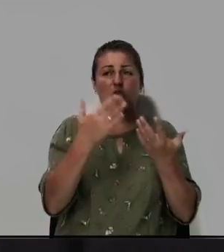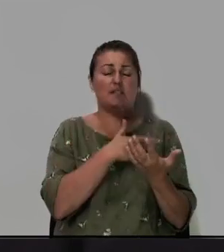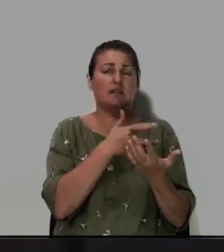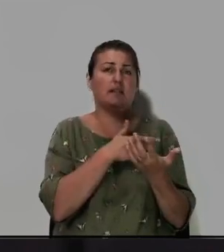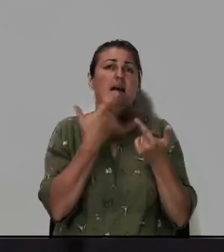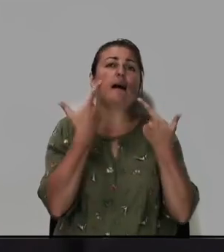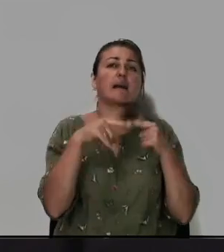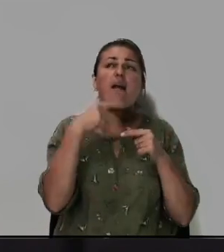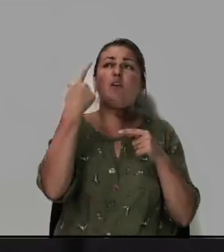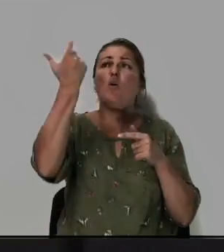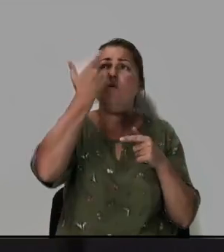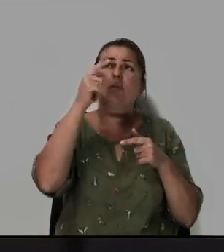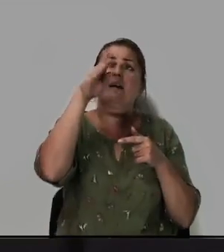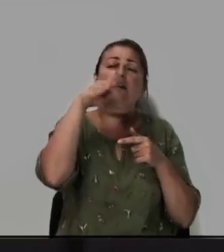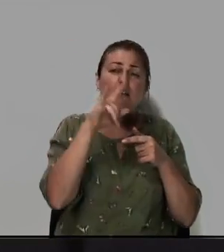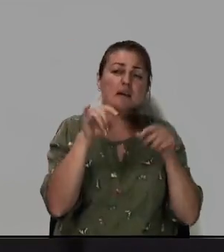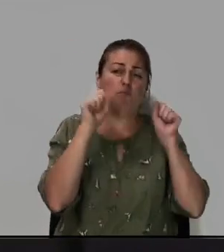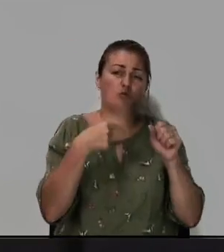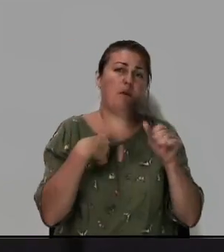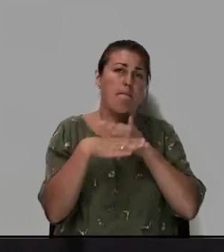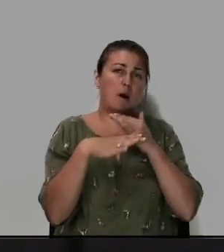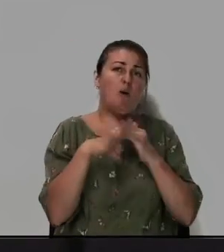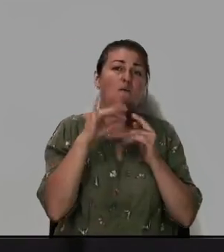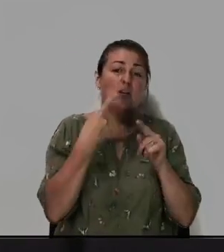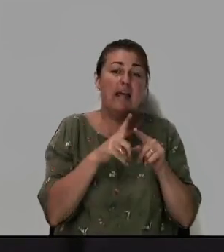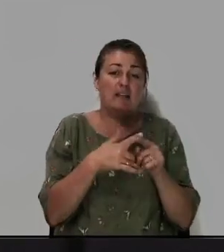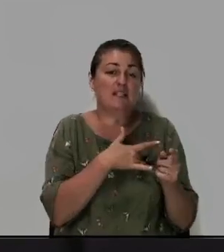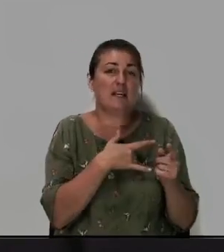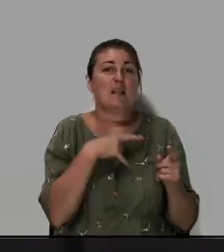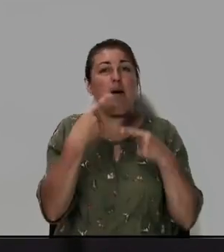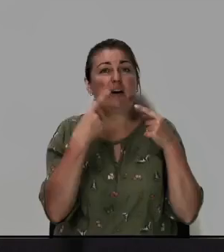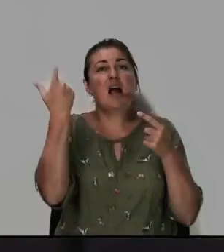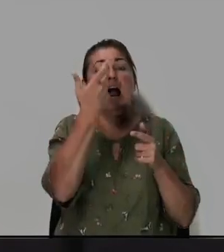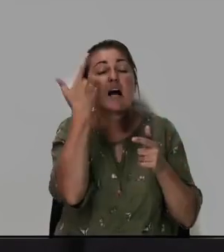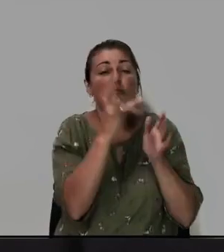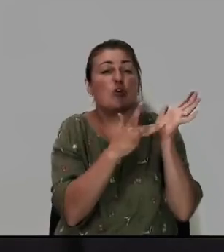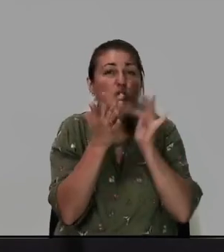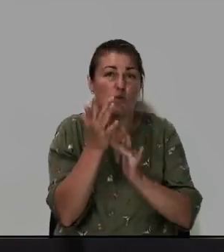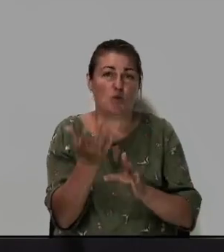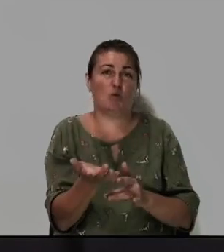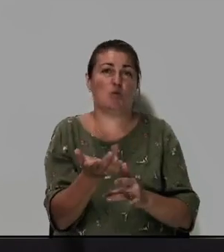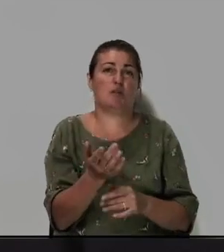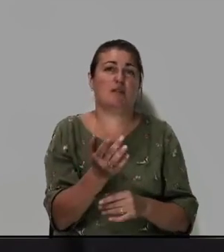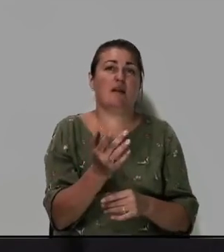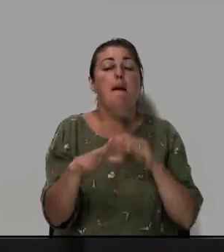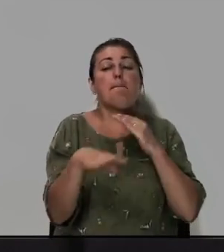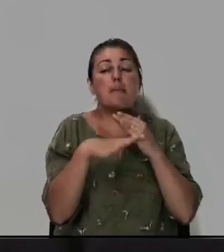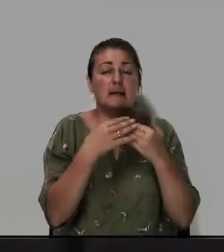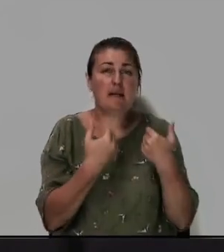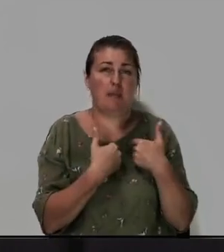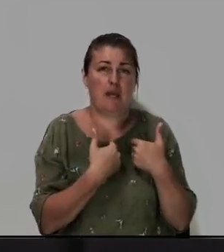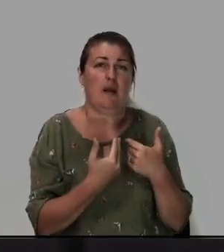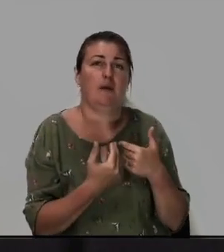где говорил, Господи, Ты можешь мне помочь. И вот этим сердцем мы говорим, Господь Иисус, помоги мне.